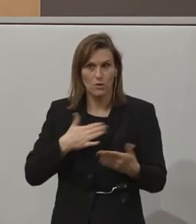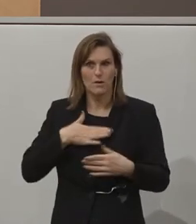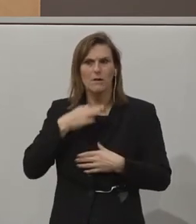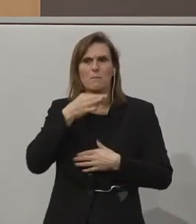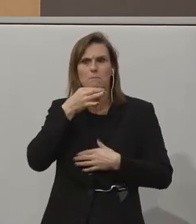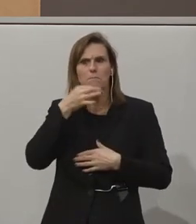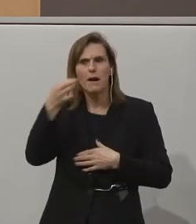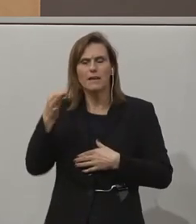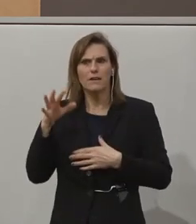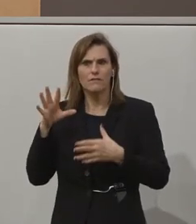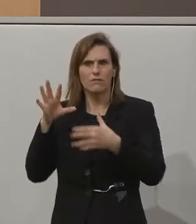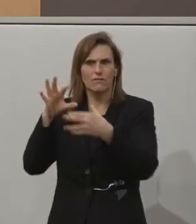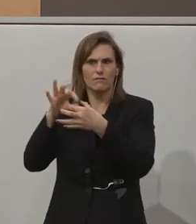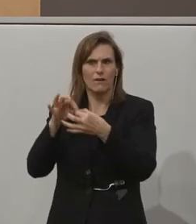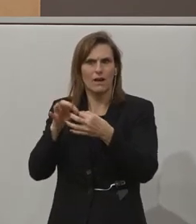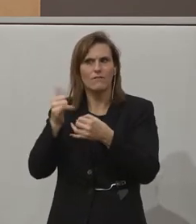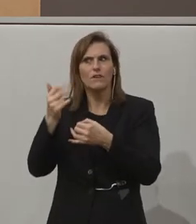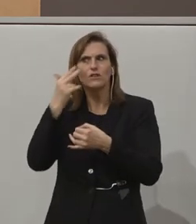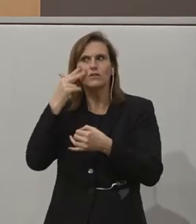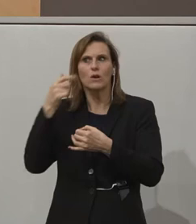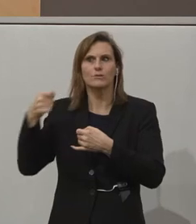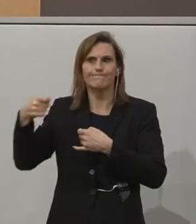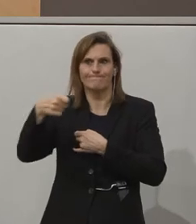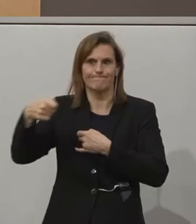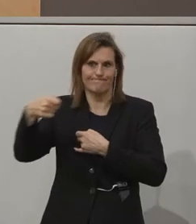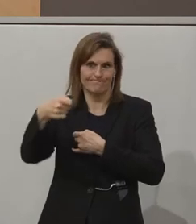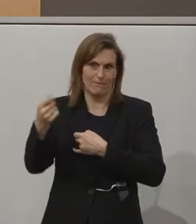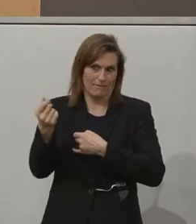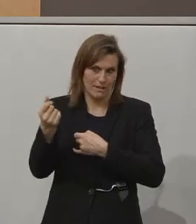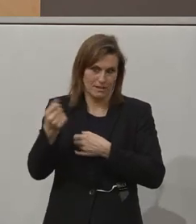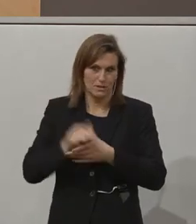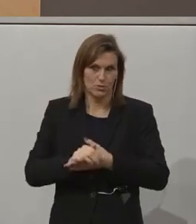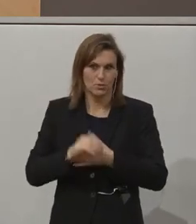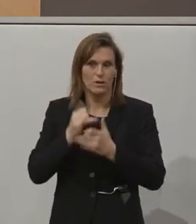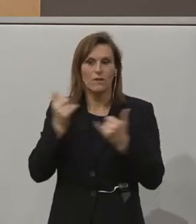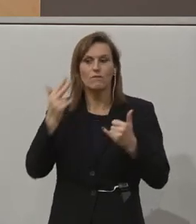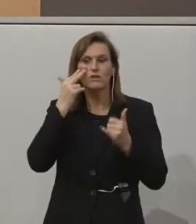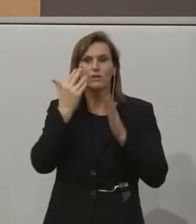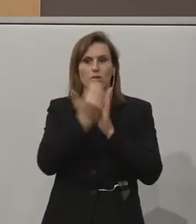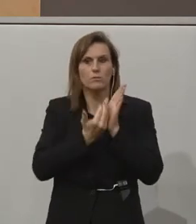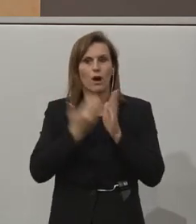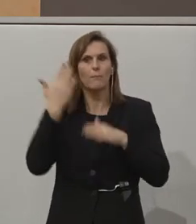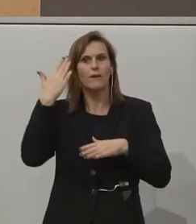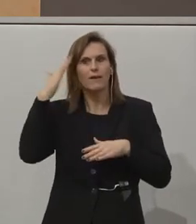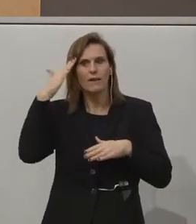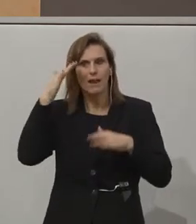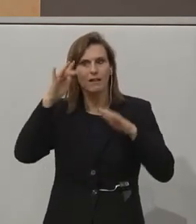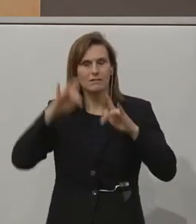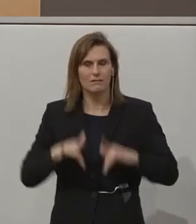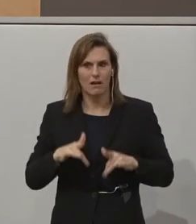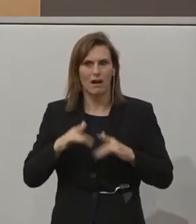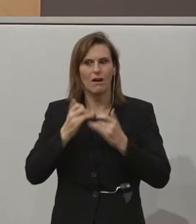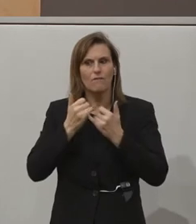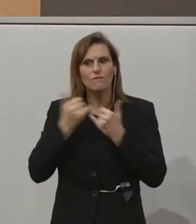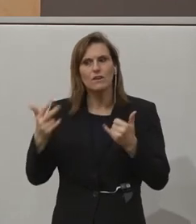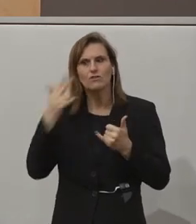an die Finanzierung. Wie wird dieses Programm finanziert in Irland? Wie schaut es aus? Was